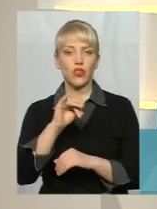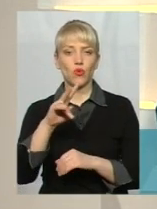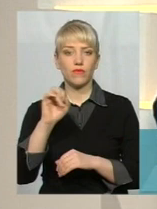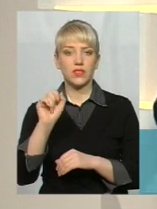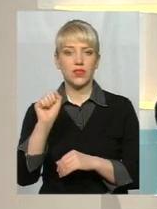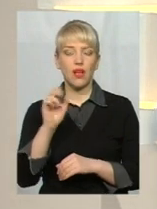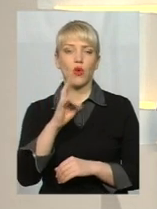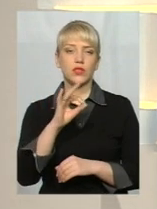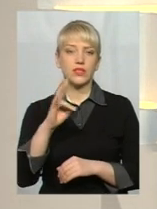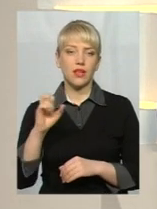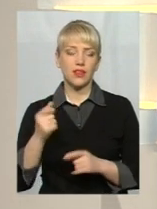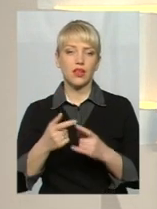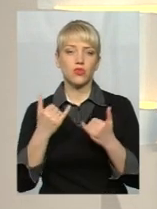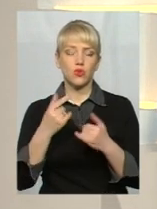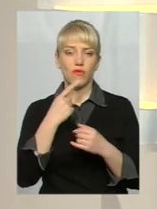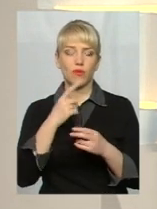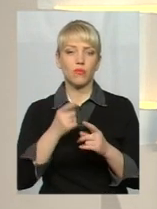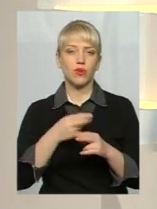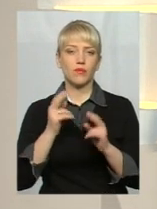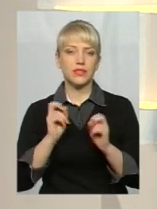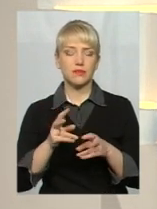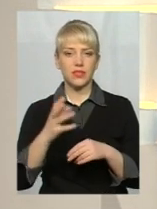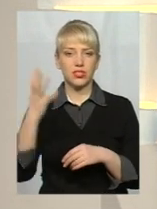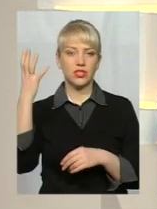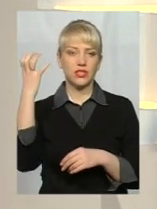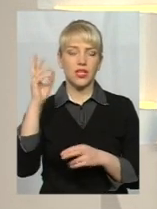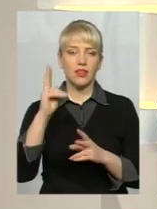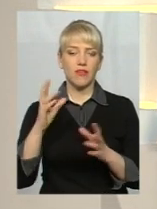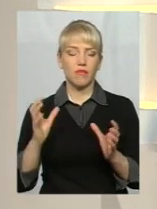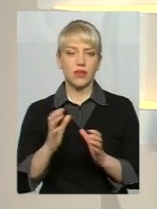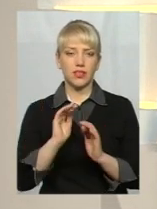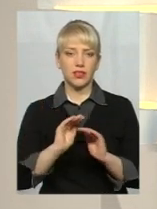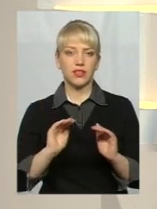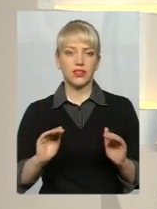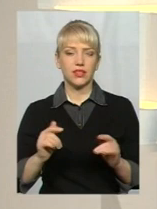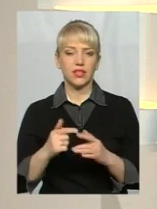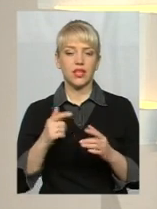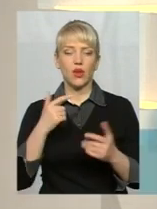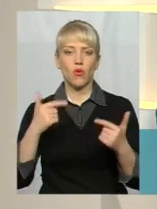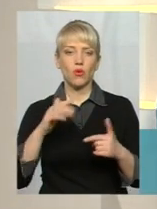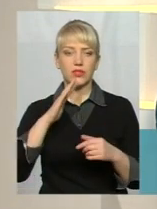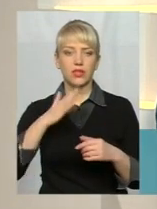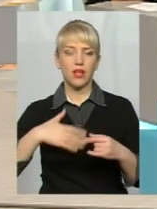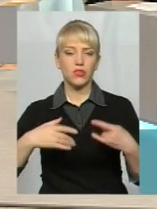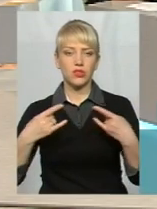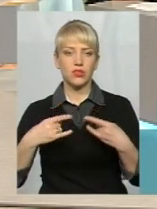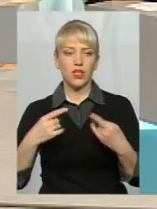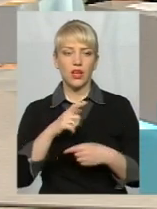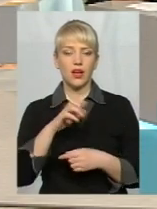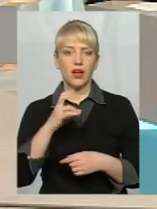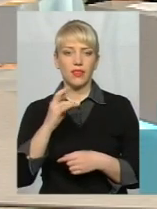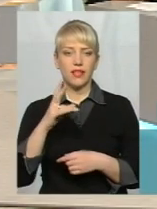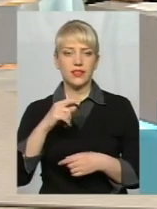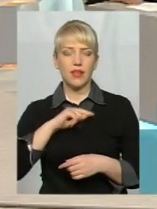Сьогодні говоримо про небезпечні селфі, про те, як вберегти дітей. Гості нашої студії сьогодні Наталія Ханецька,